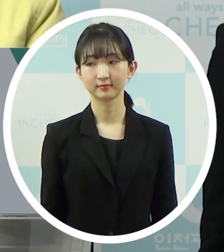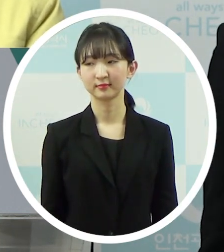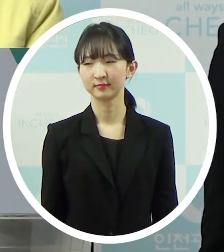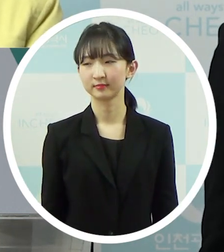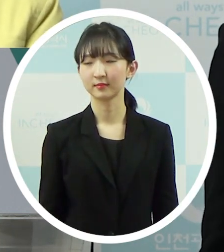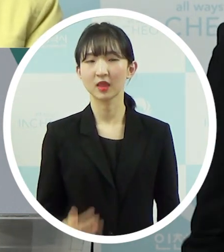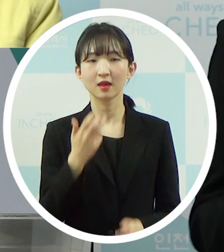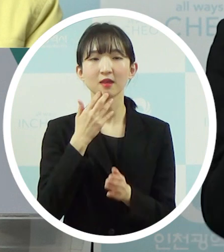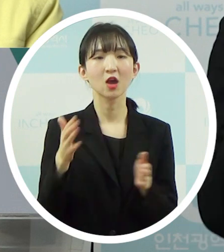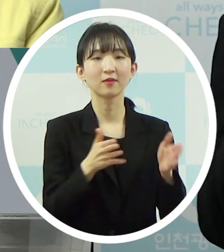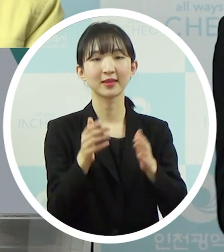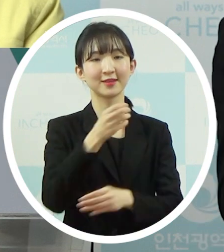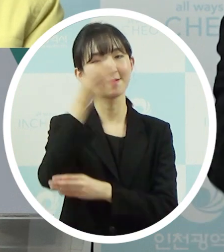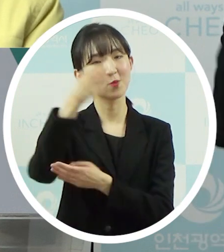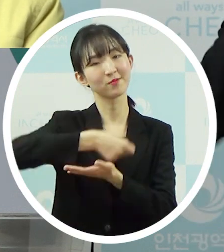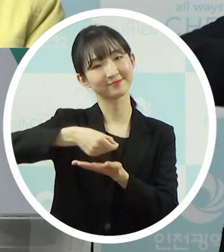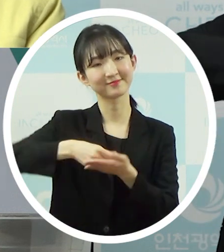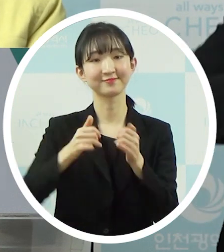경계일보 2성입니다.